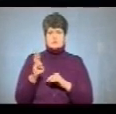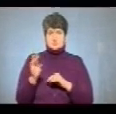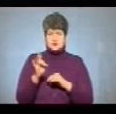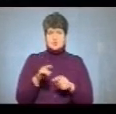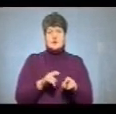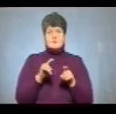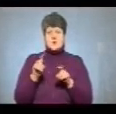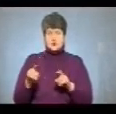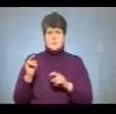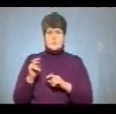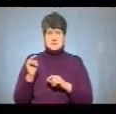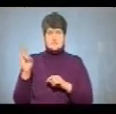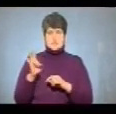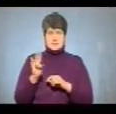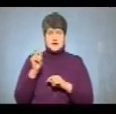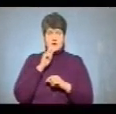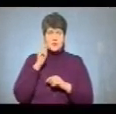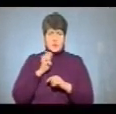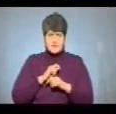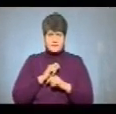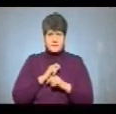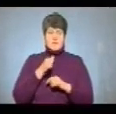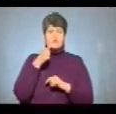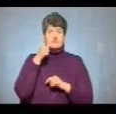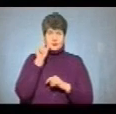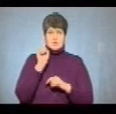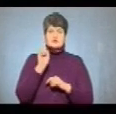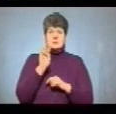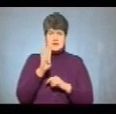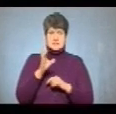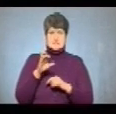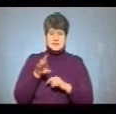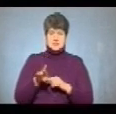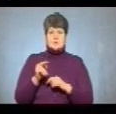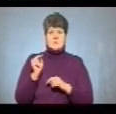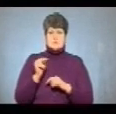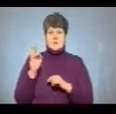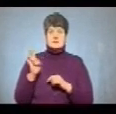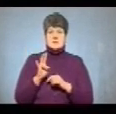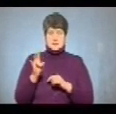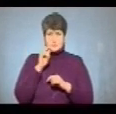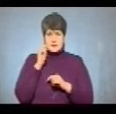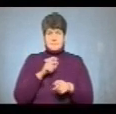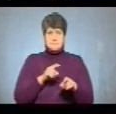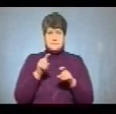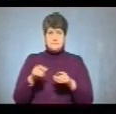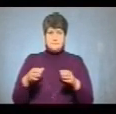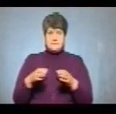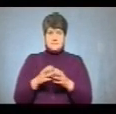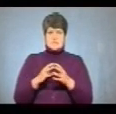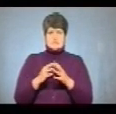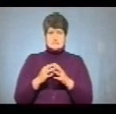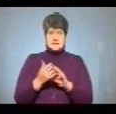переходу до Православної церкви України. І вчора, 14 січня, до Православної церкви України перейшла громада села